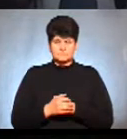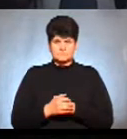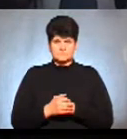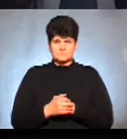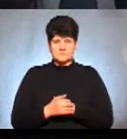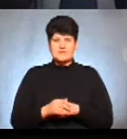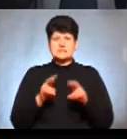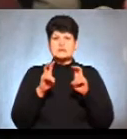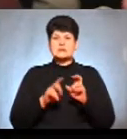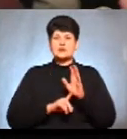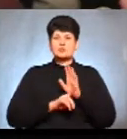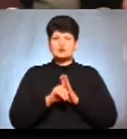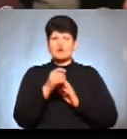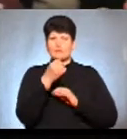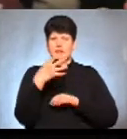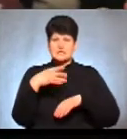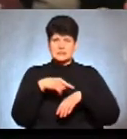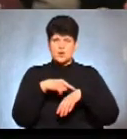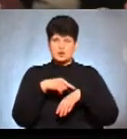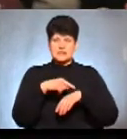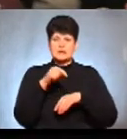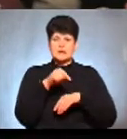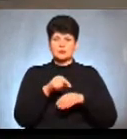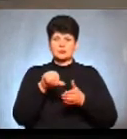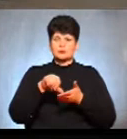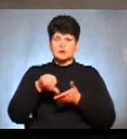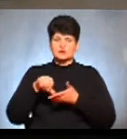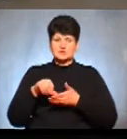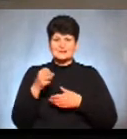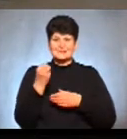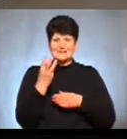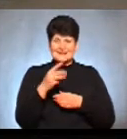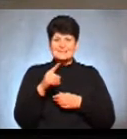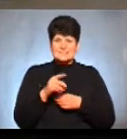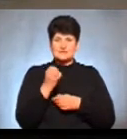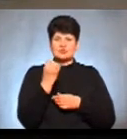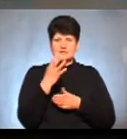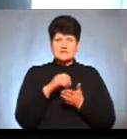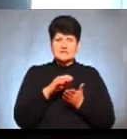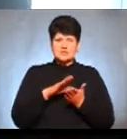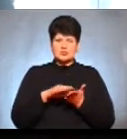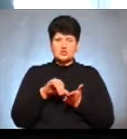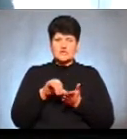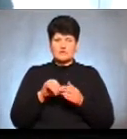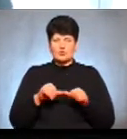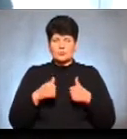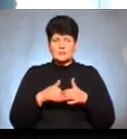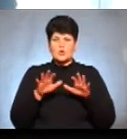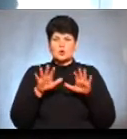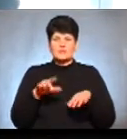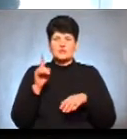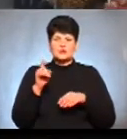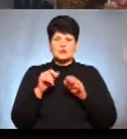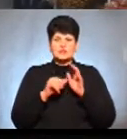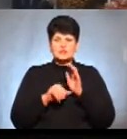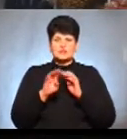Засідання розпочалося о 15-й годині. На ньому присутні 13 із 14 зареєстрованих членів комісії. Голова 164